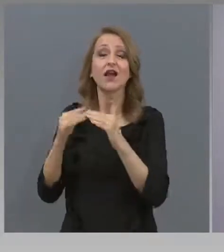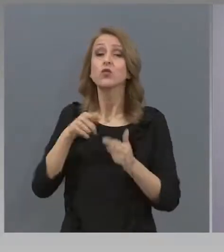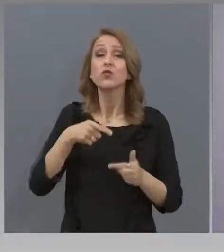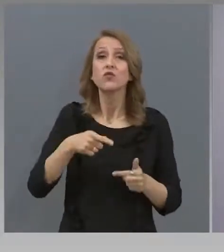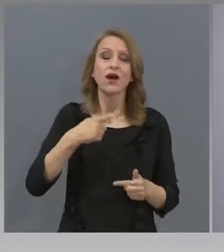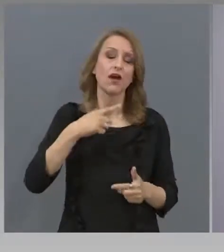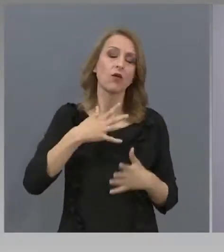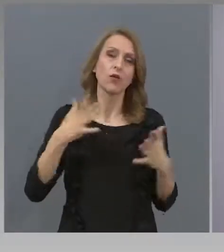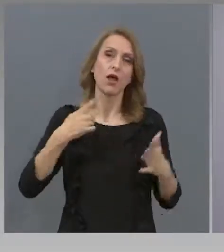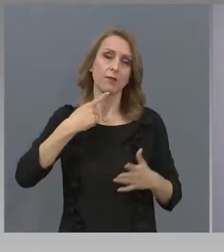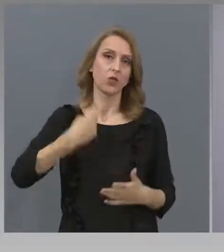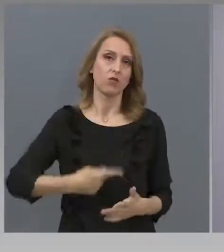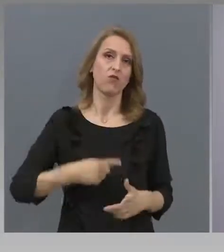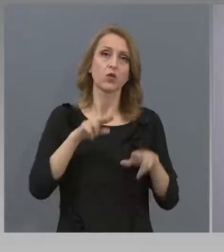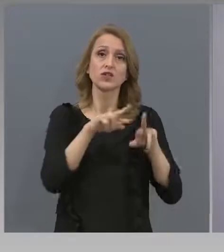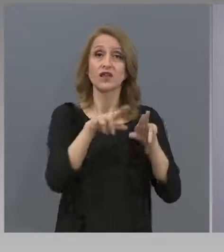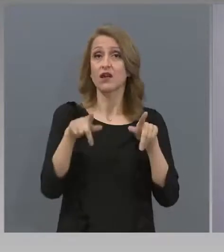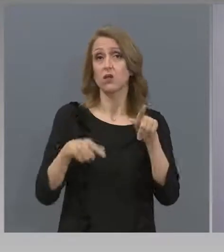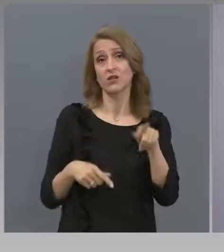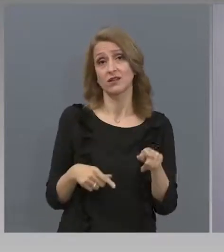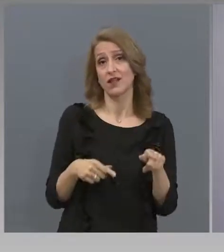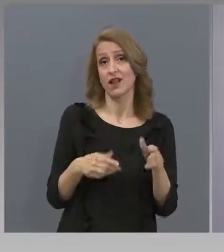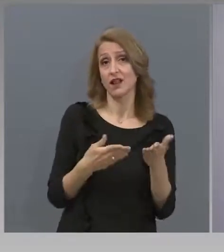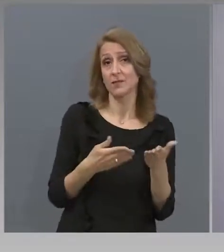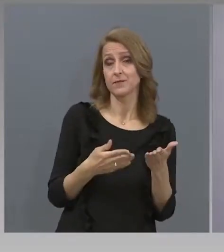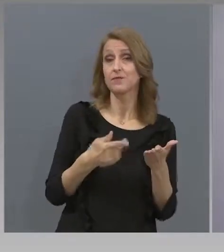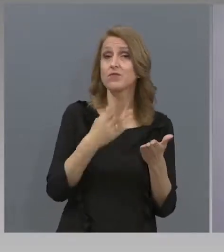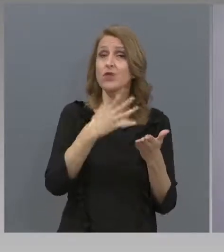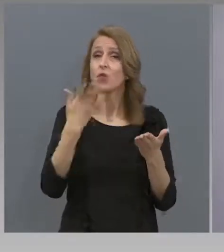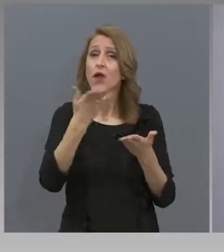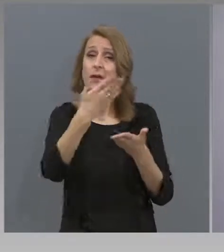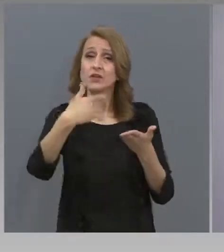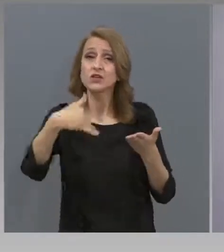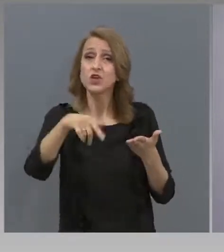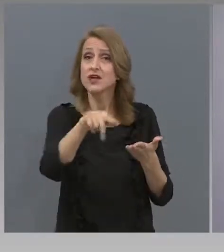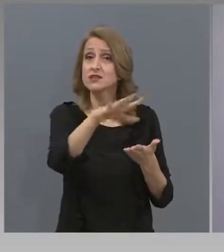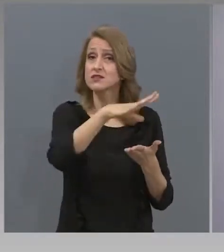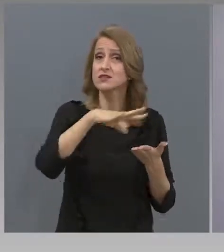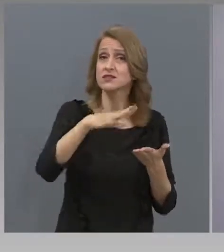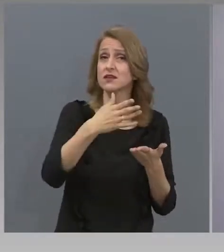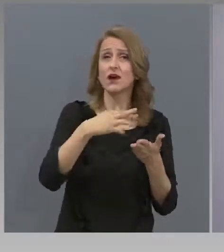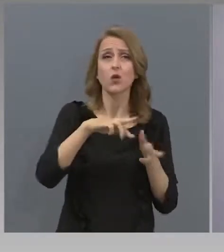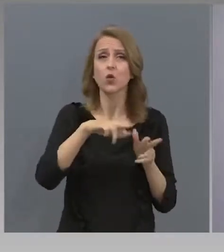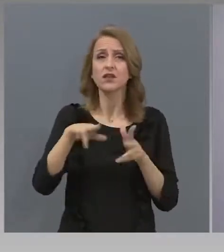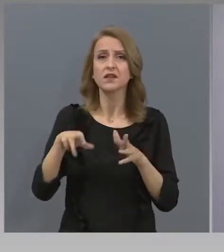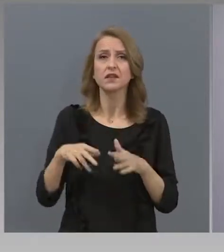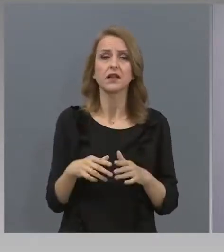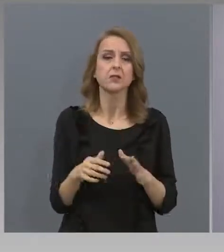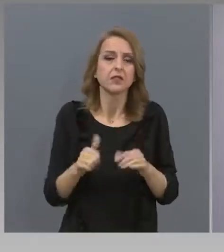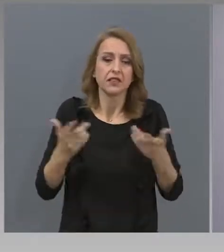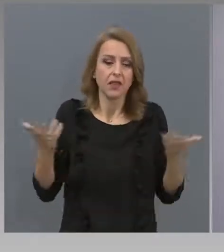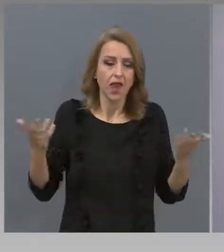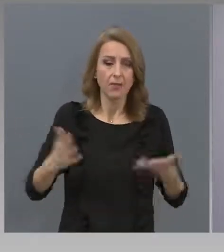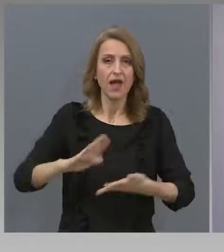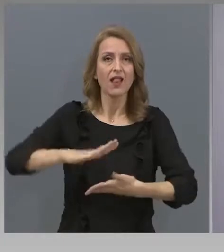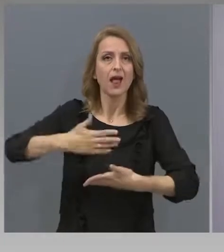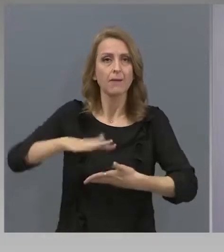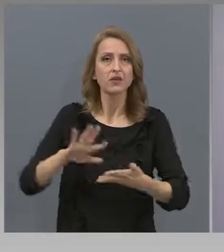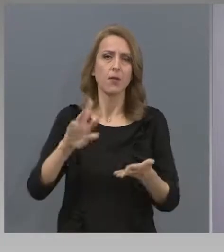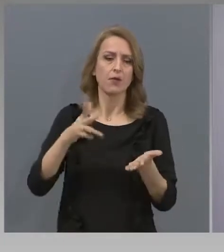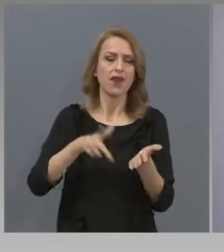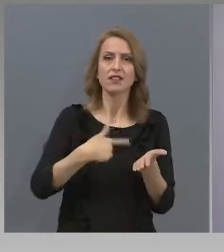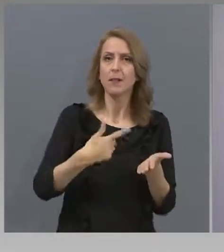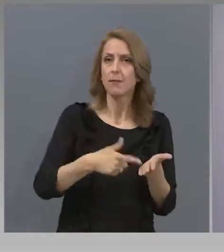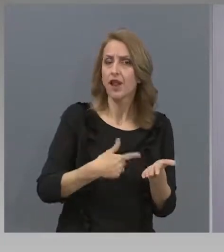отговорността и ангажираността на родителите. Голяма част от тези родители нямат лаптоп или таблет, което да